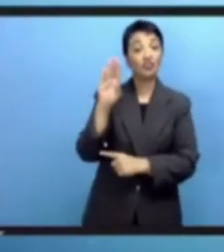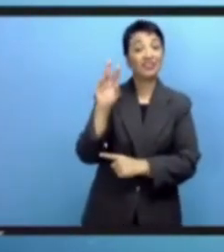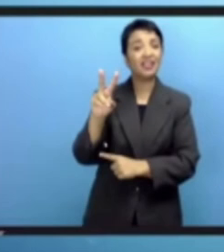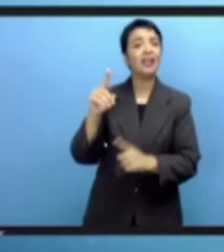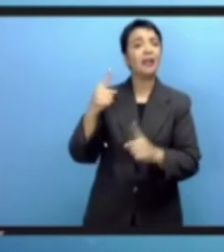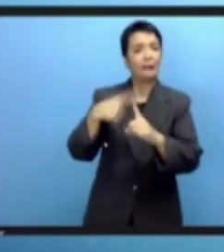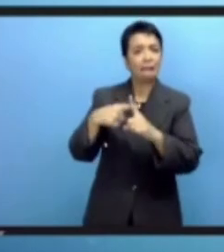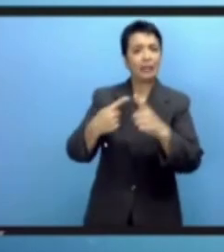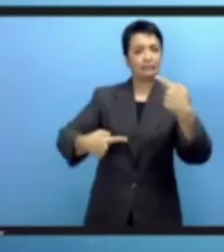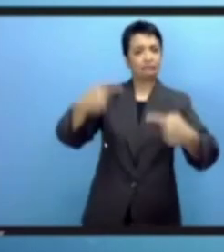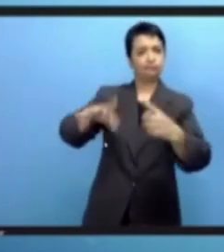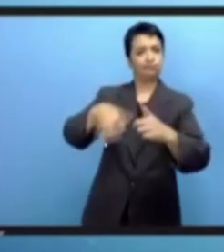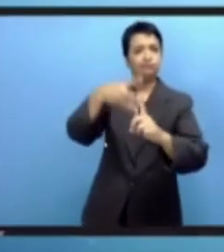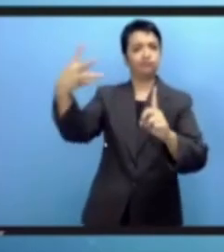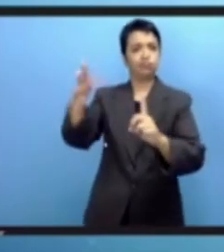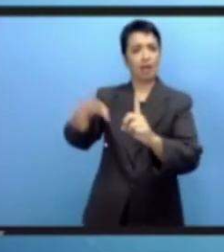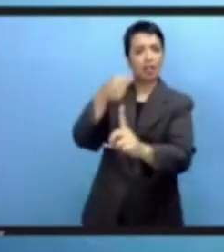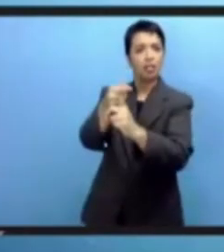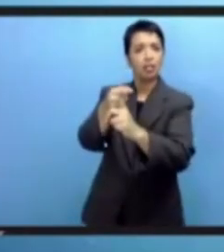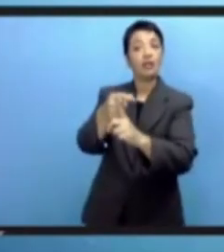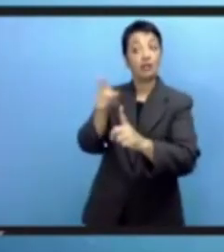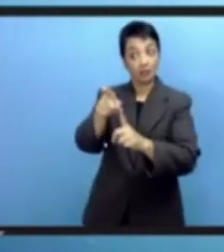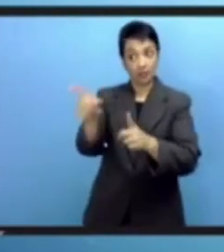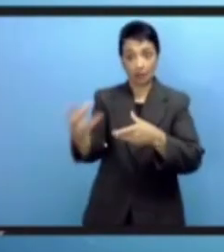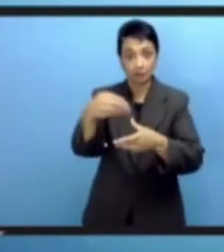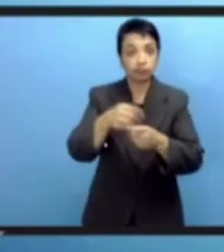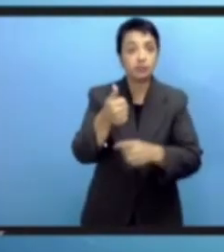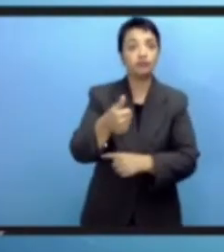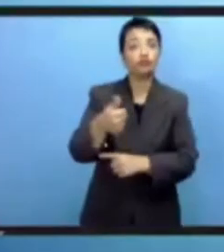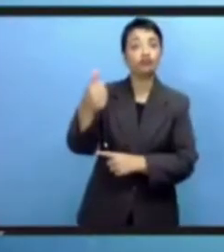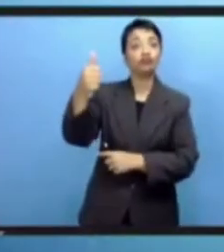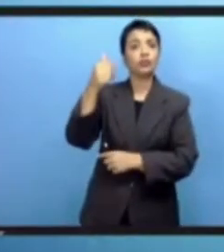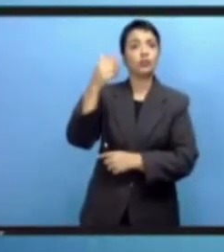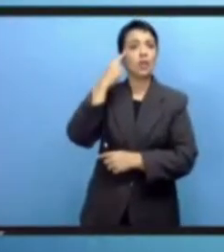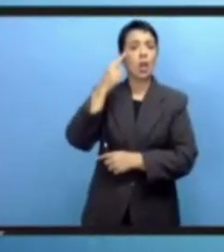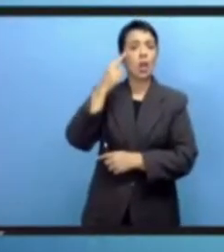هناك انتهاك لحرياتهم